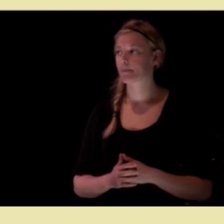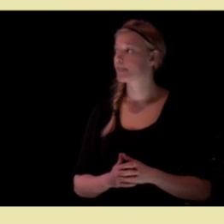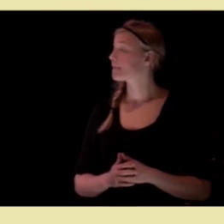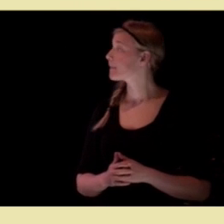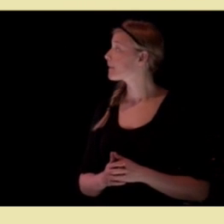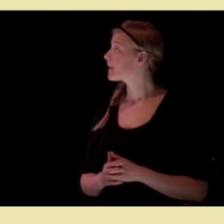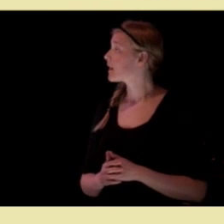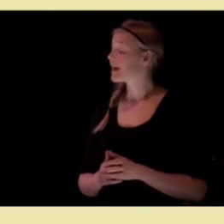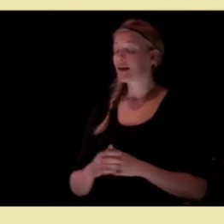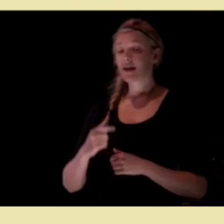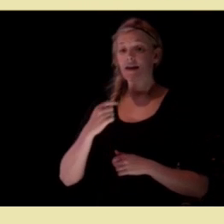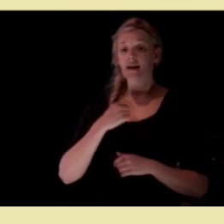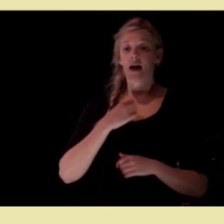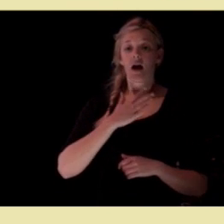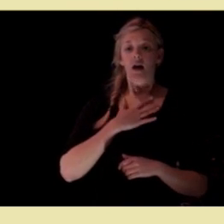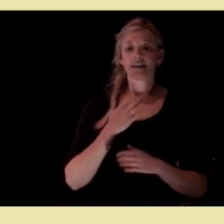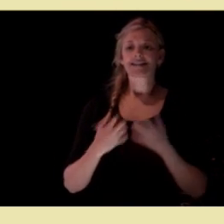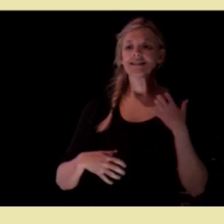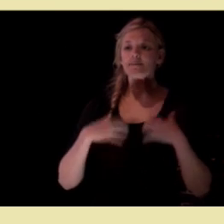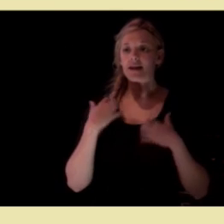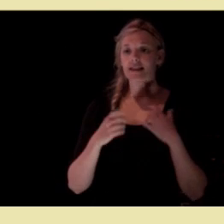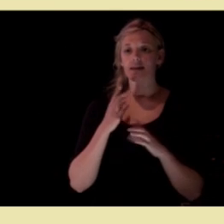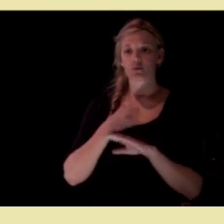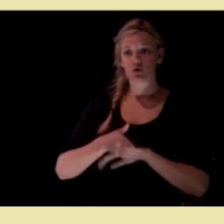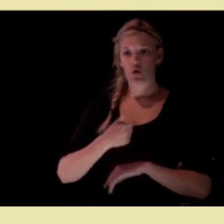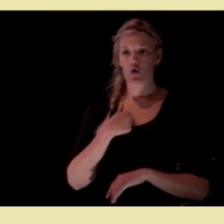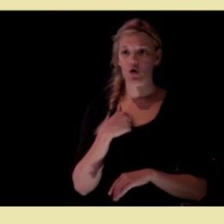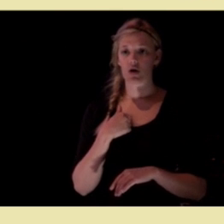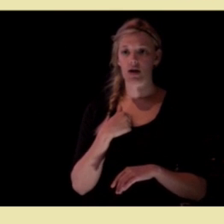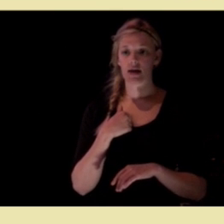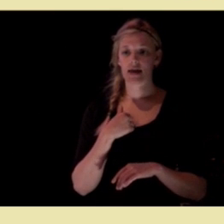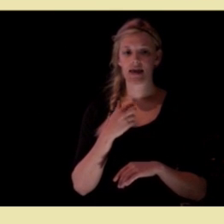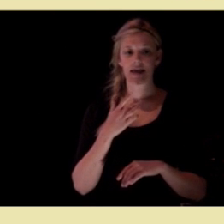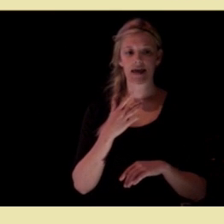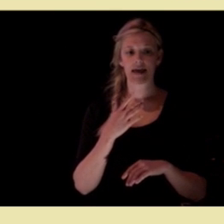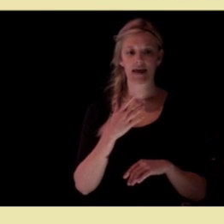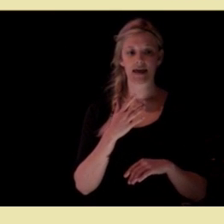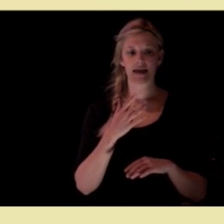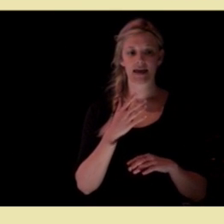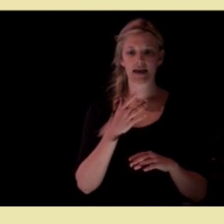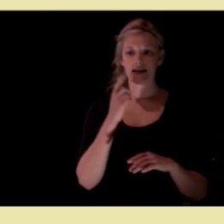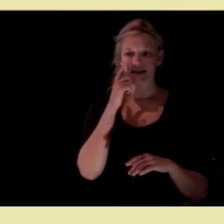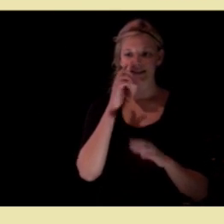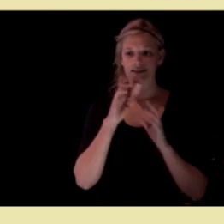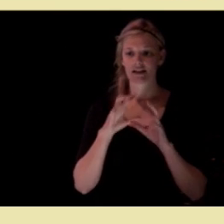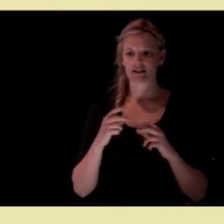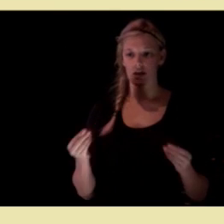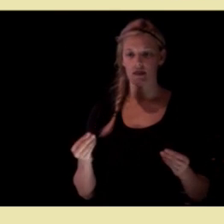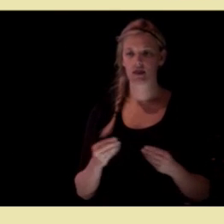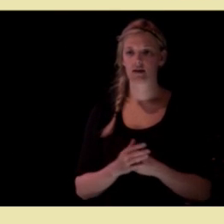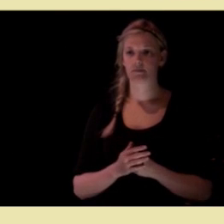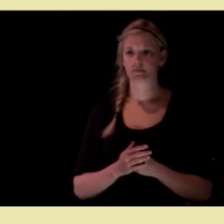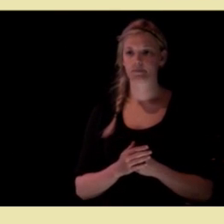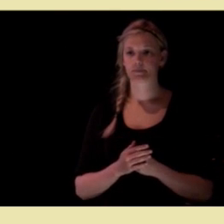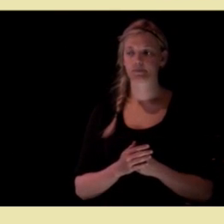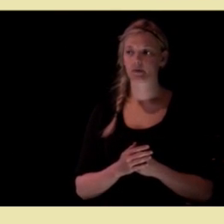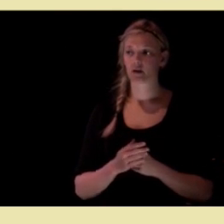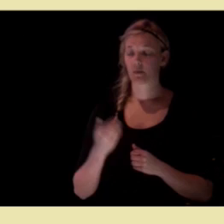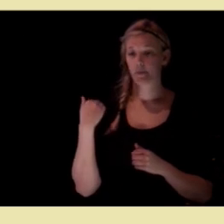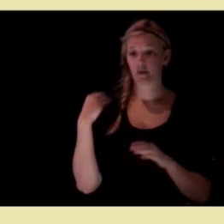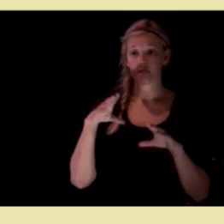Jeg hadde et spennende besøk i Kristiansand i går, hvor de var